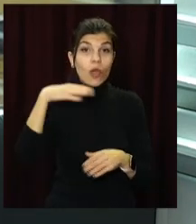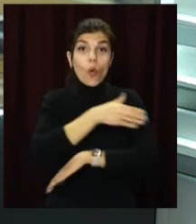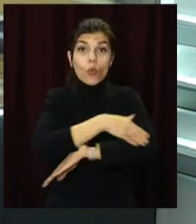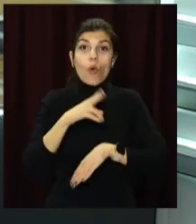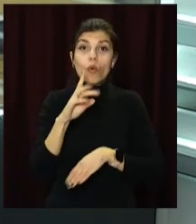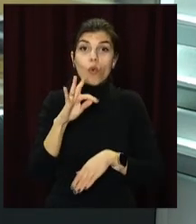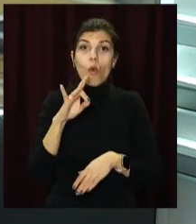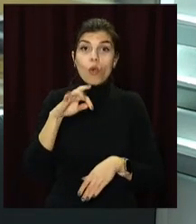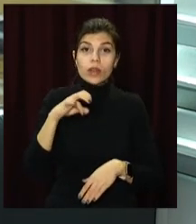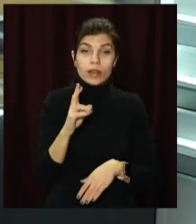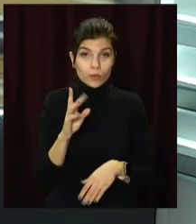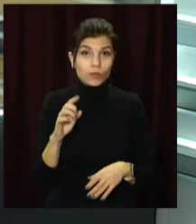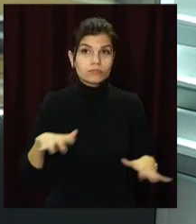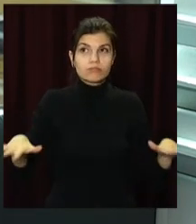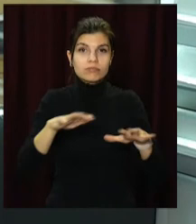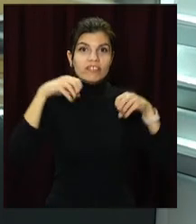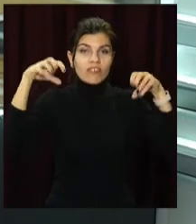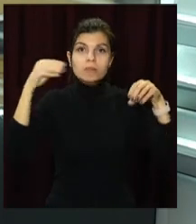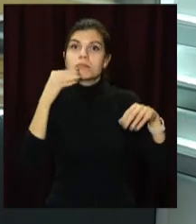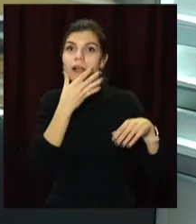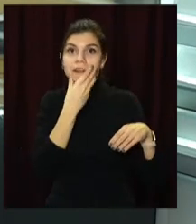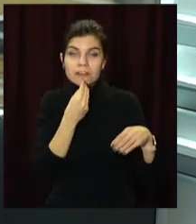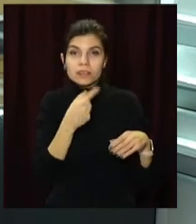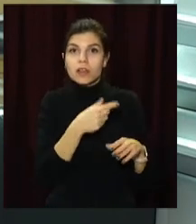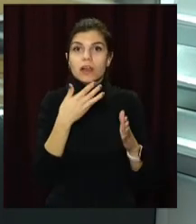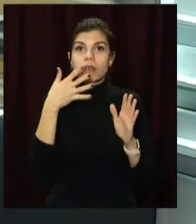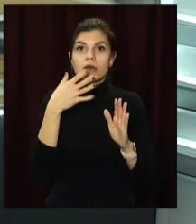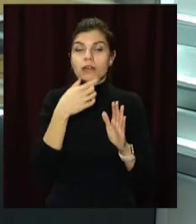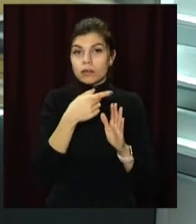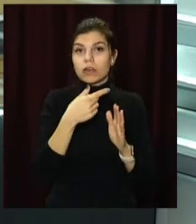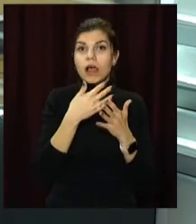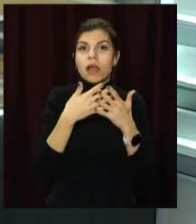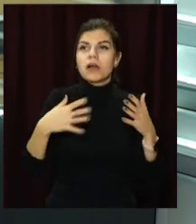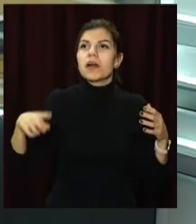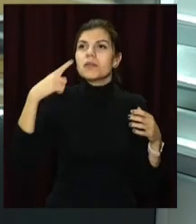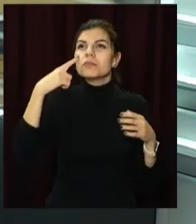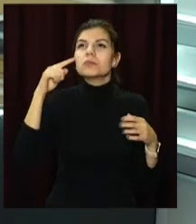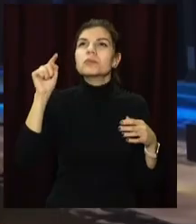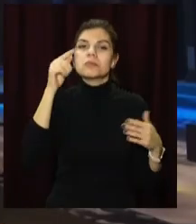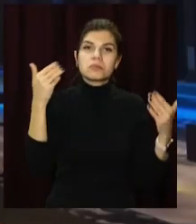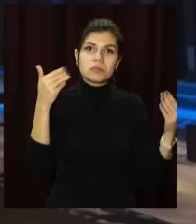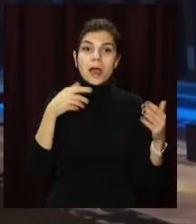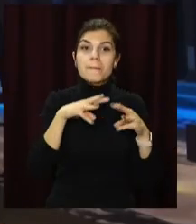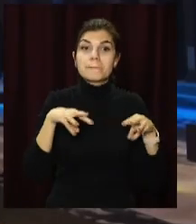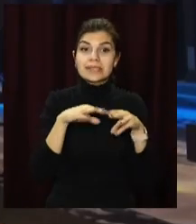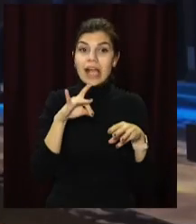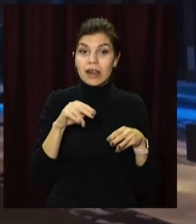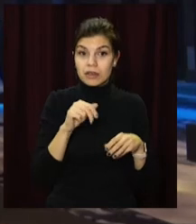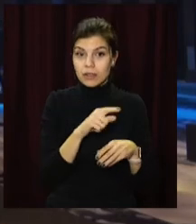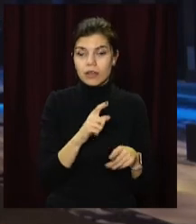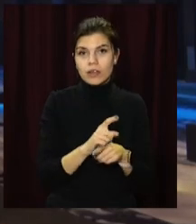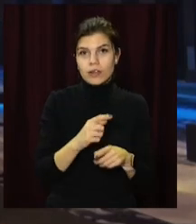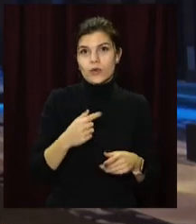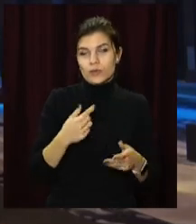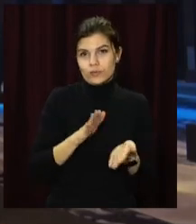міжнародну нагороду за пейзажне освітлення. Бульвар обійшов понад 40 проєктів з інших країн. У міськраді кажуть, такою нагородою не може